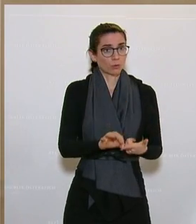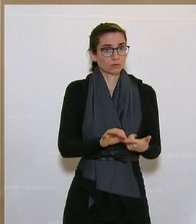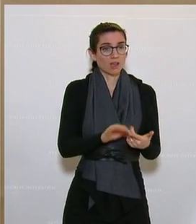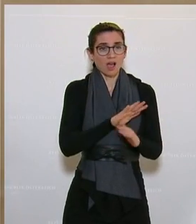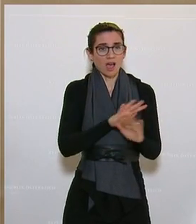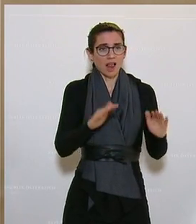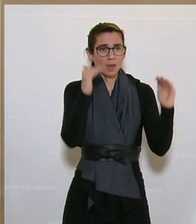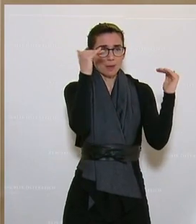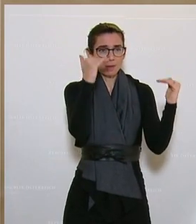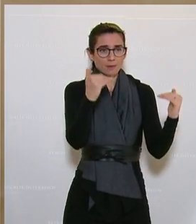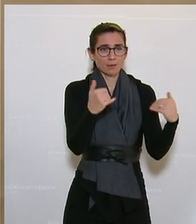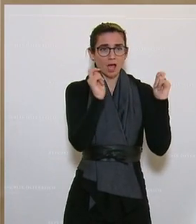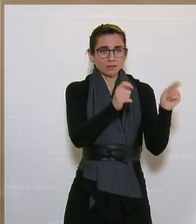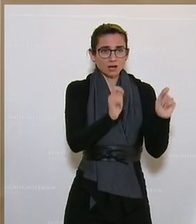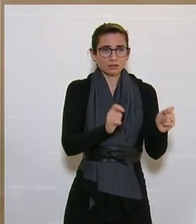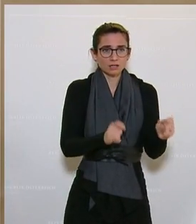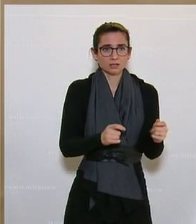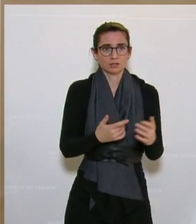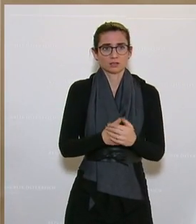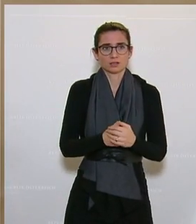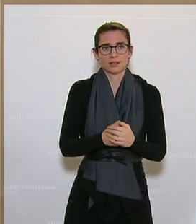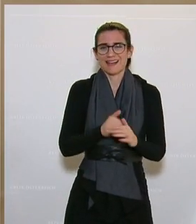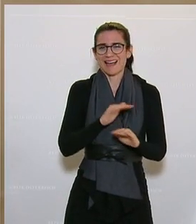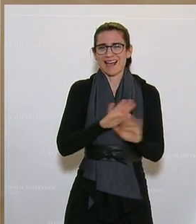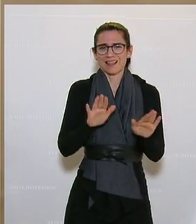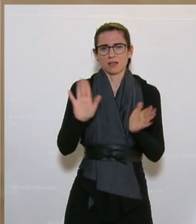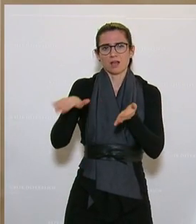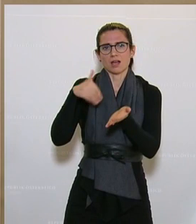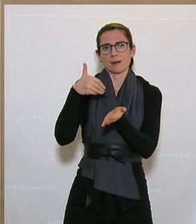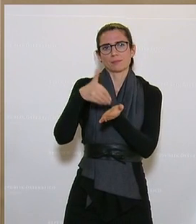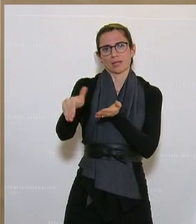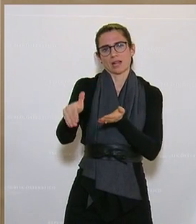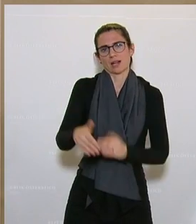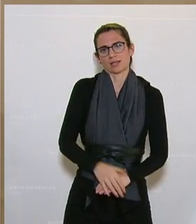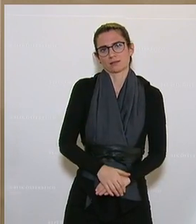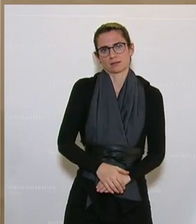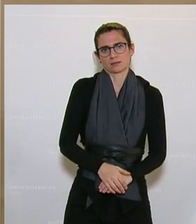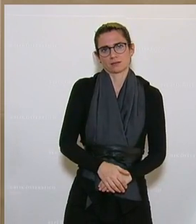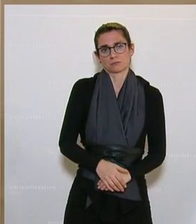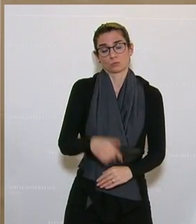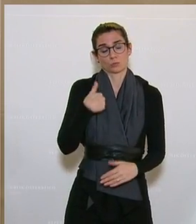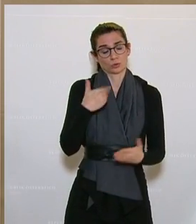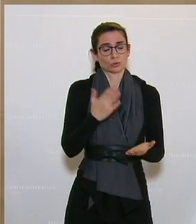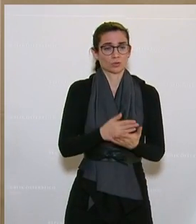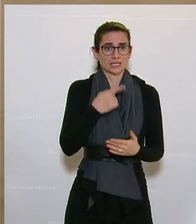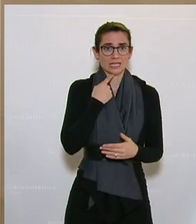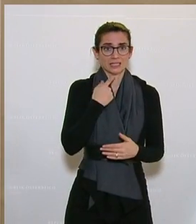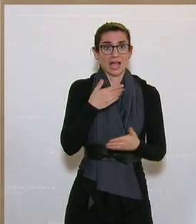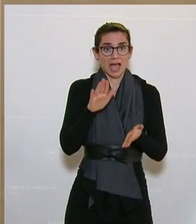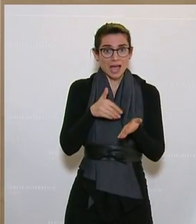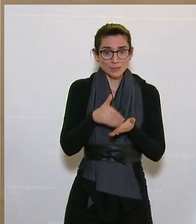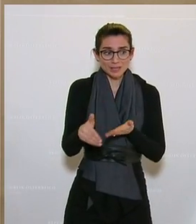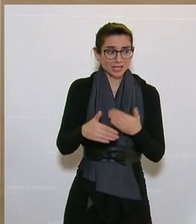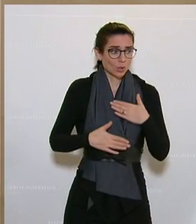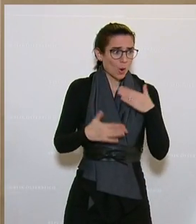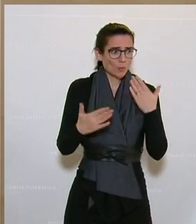All diese Anträge wurden vereint nämlich eines, sie wurden nämlich abgelehnt. Und ich habe es schon gesagt, abgelehnt,